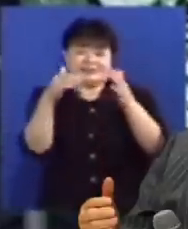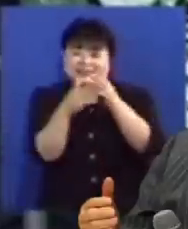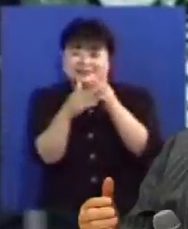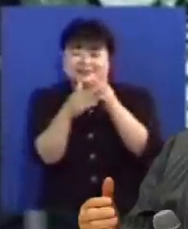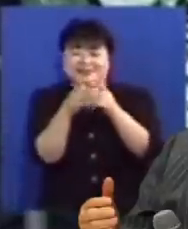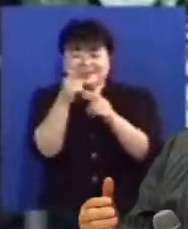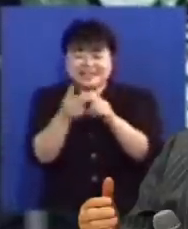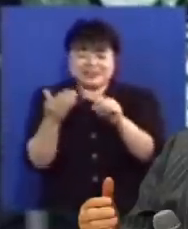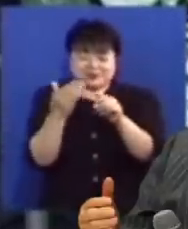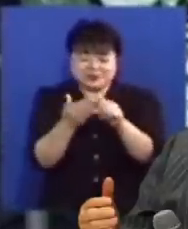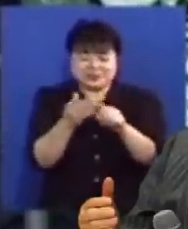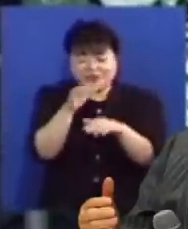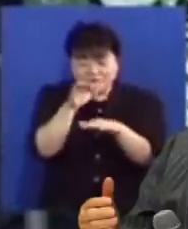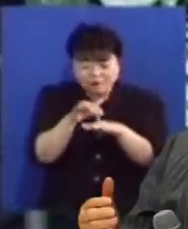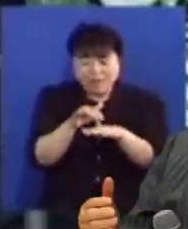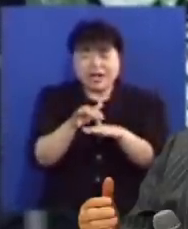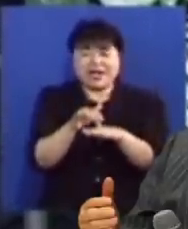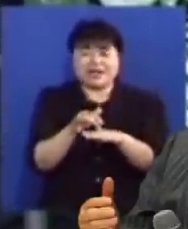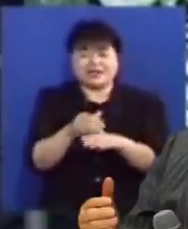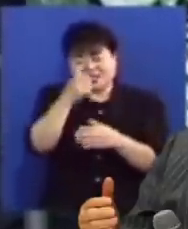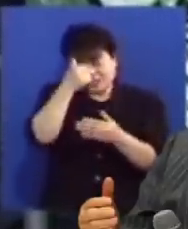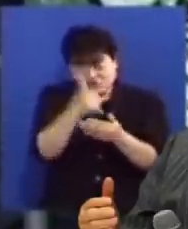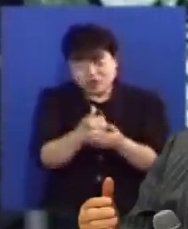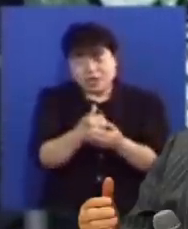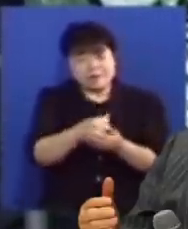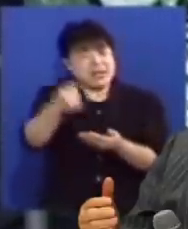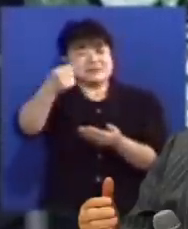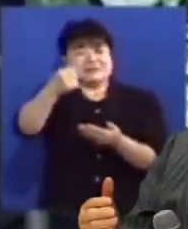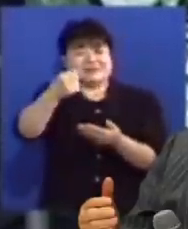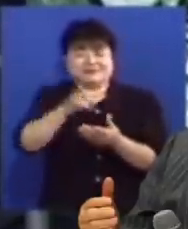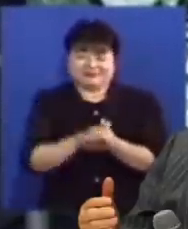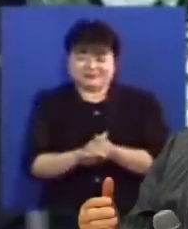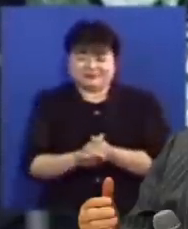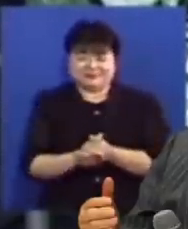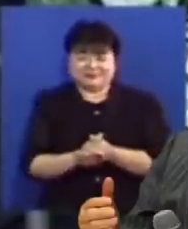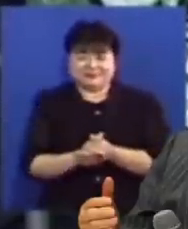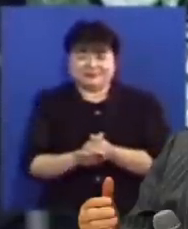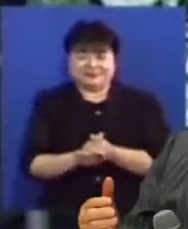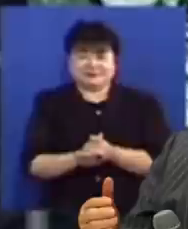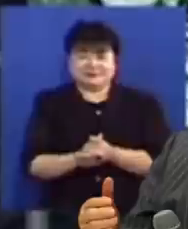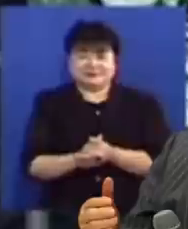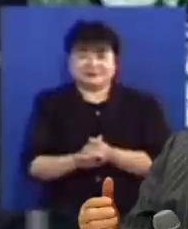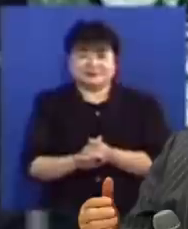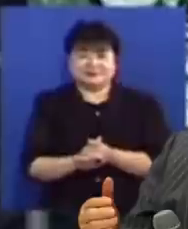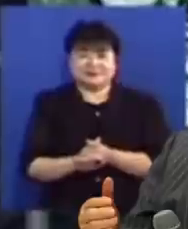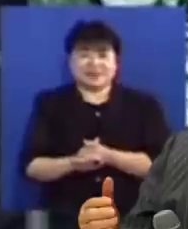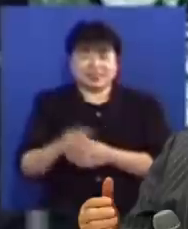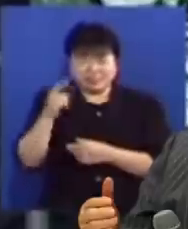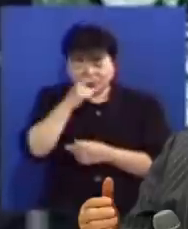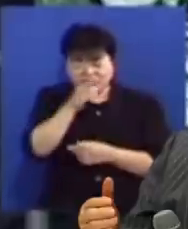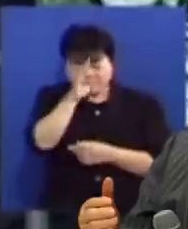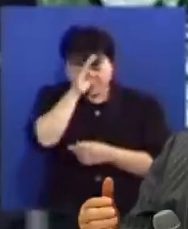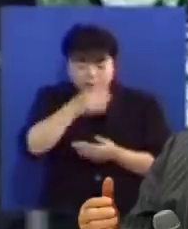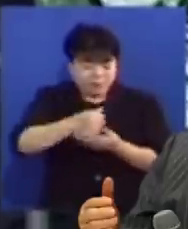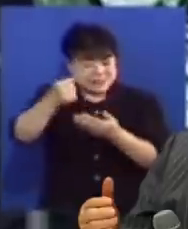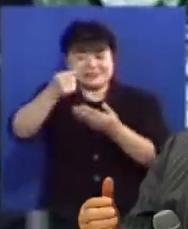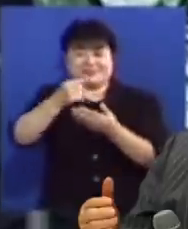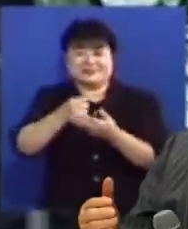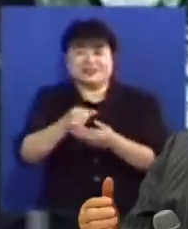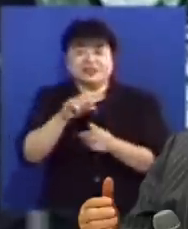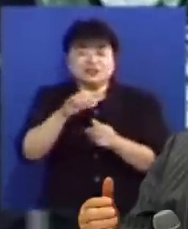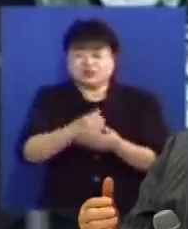예수님께서 마귀의 도구인 죄를 빼앗아버렸고 불교를 빼앗아버렸고 병을 빼앗아버렸고